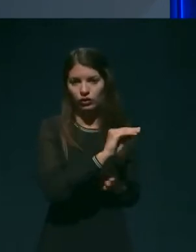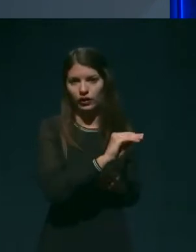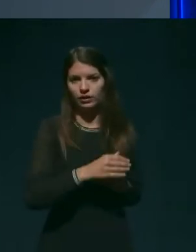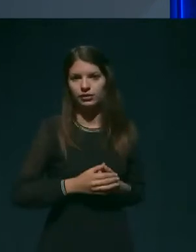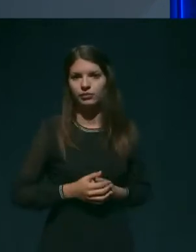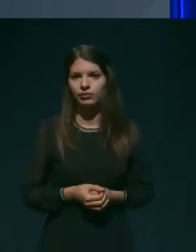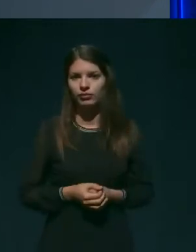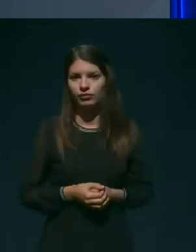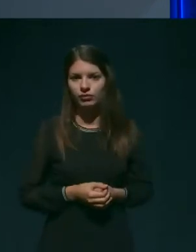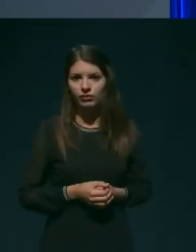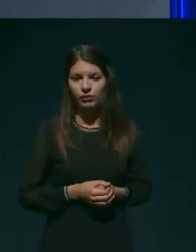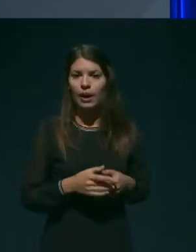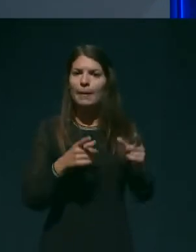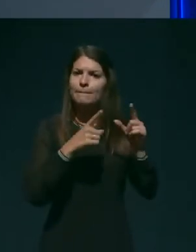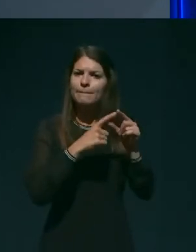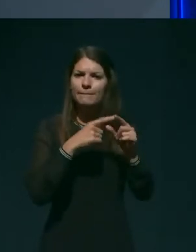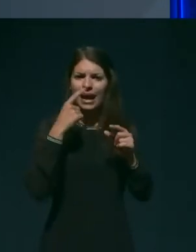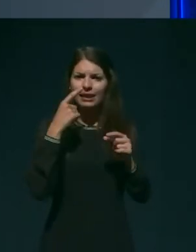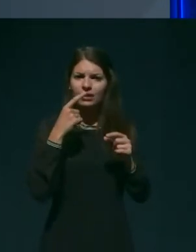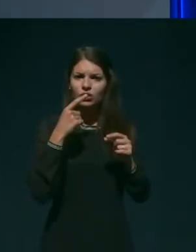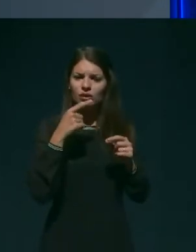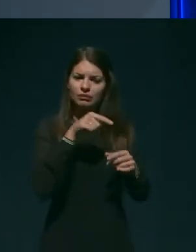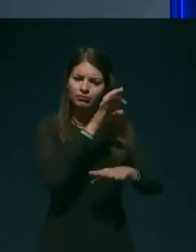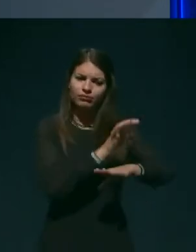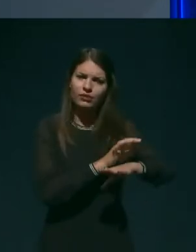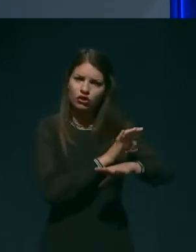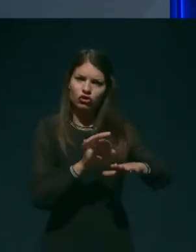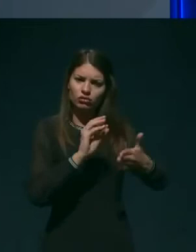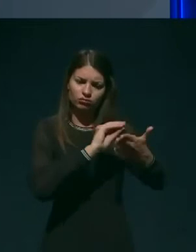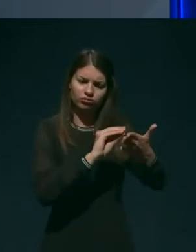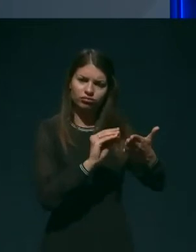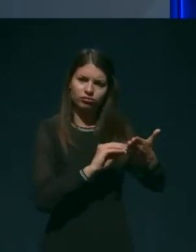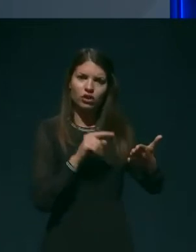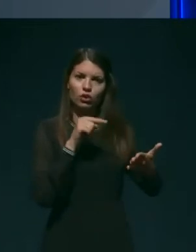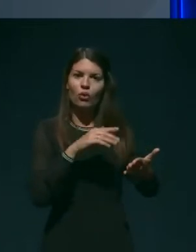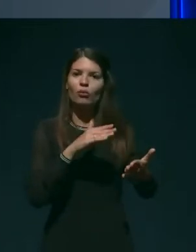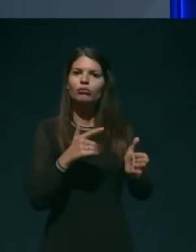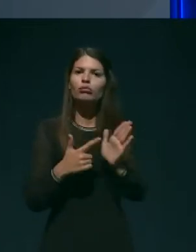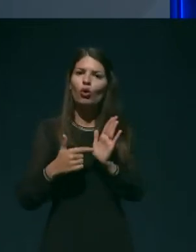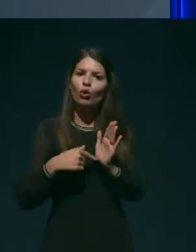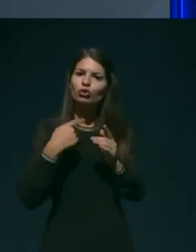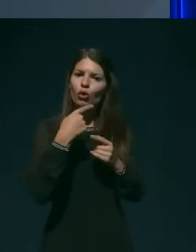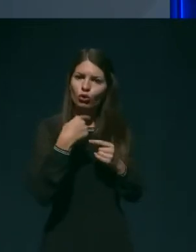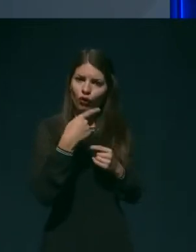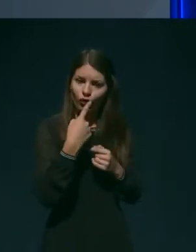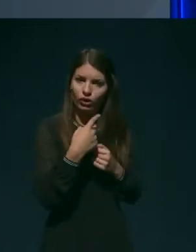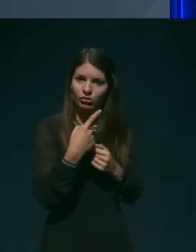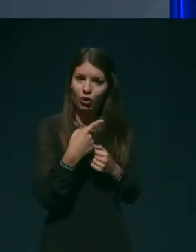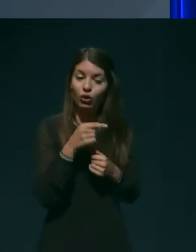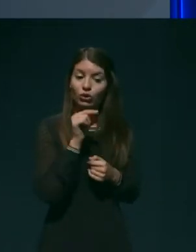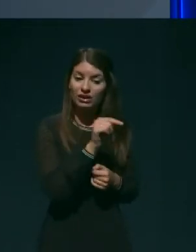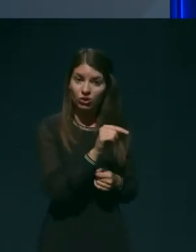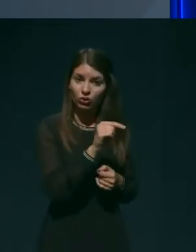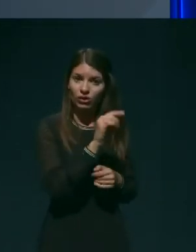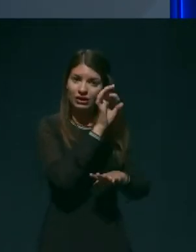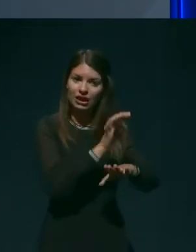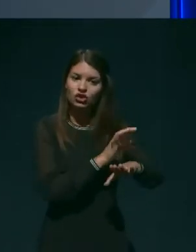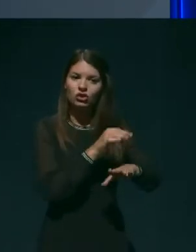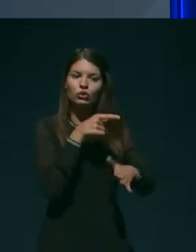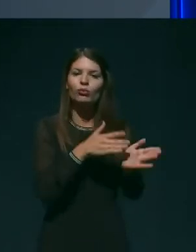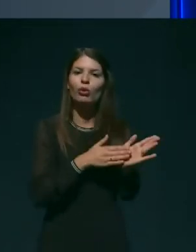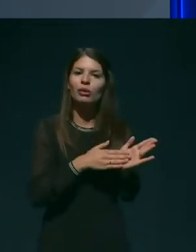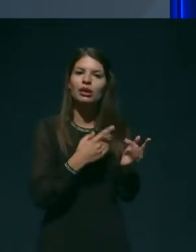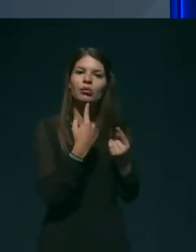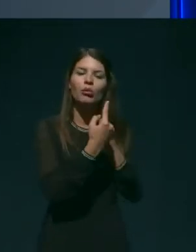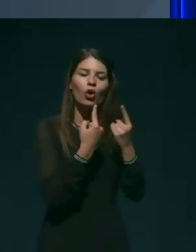Paljativni načrt, o katerem se velikokrat govori, je pravzaprav pogovor o